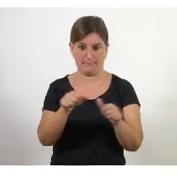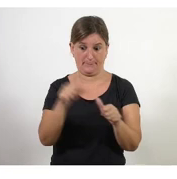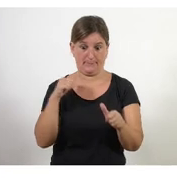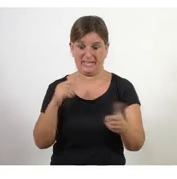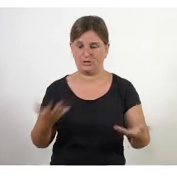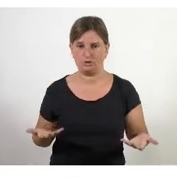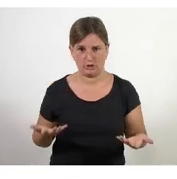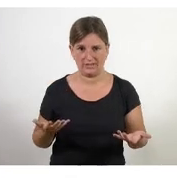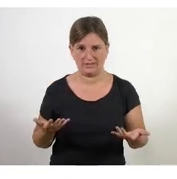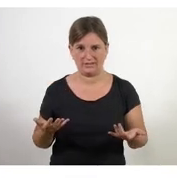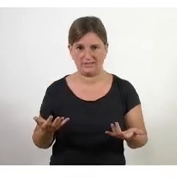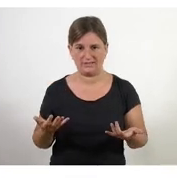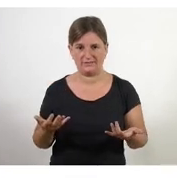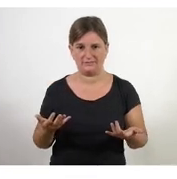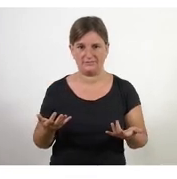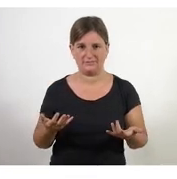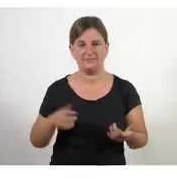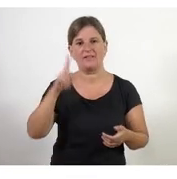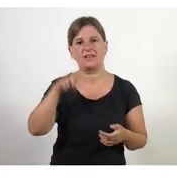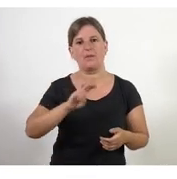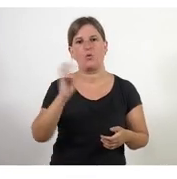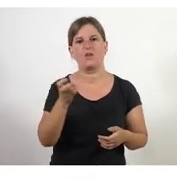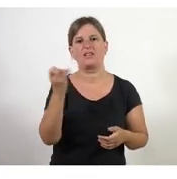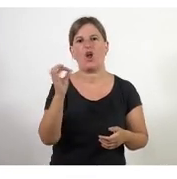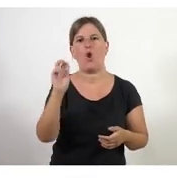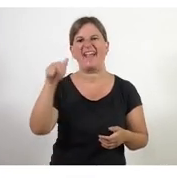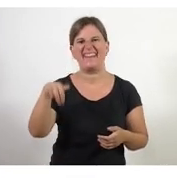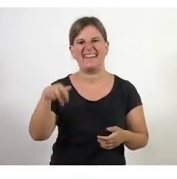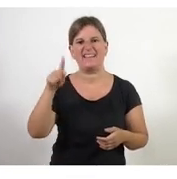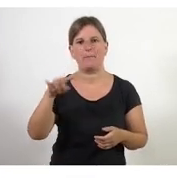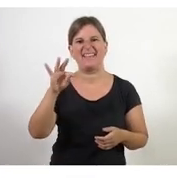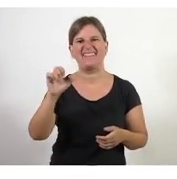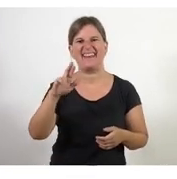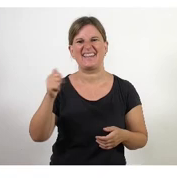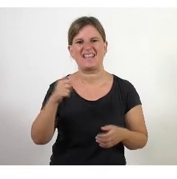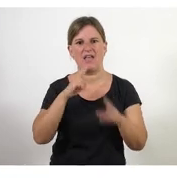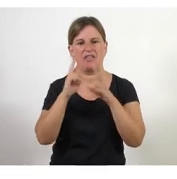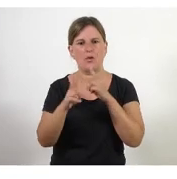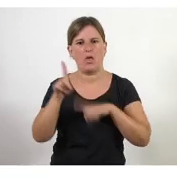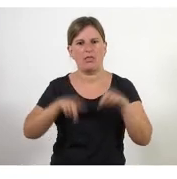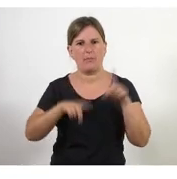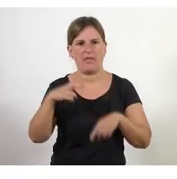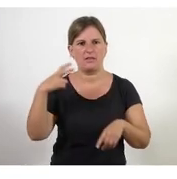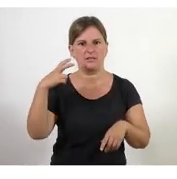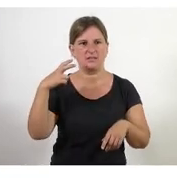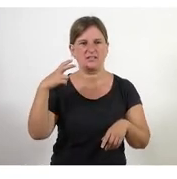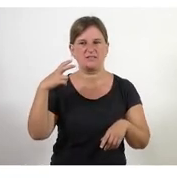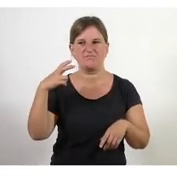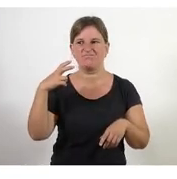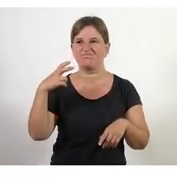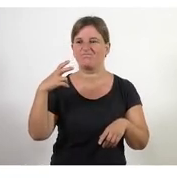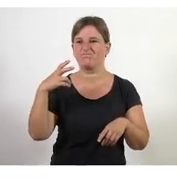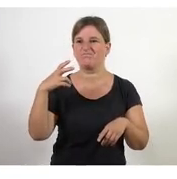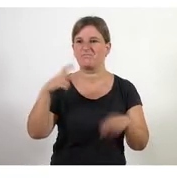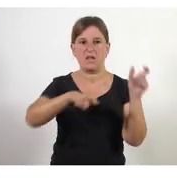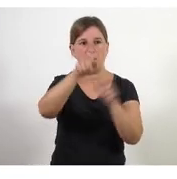que hem deixat d'això i el Joaquín i la Teresa també ens deien que a vegades es té poc en compte l'opinió de les persones que estan